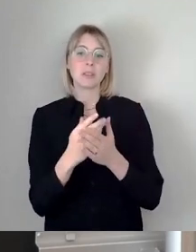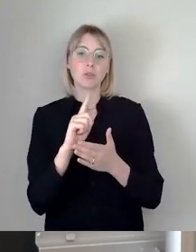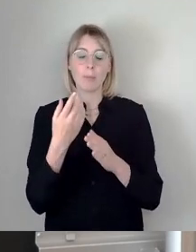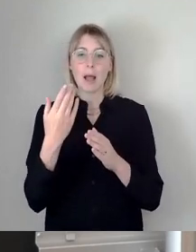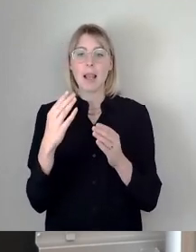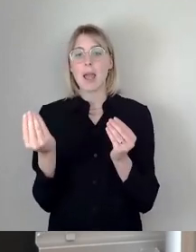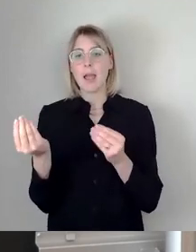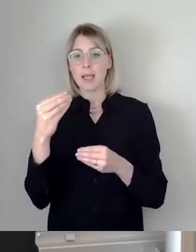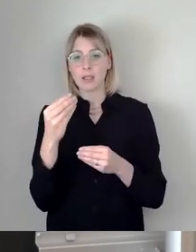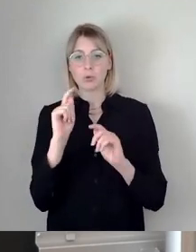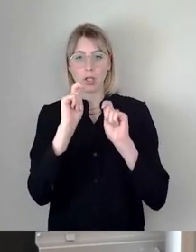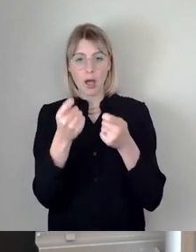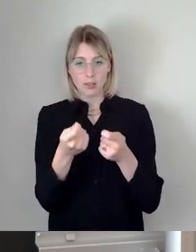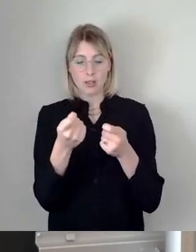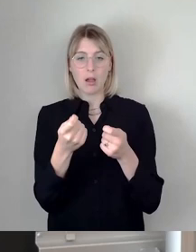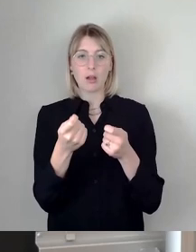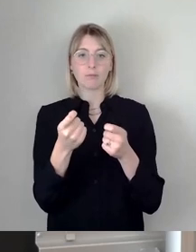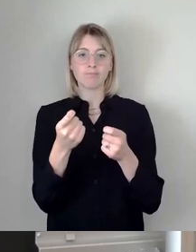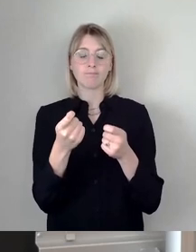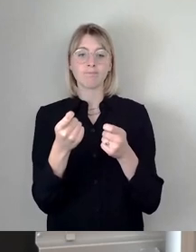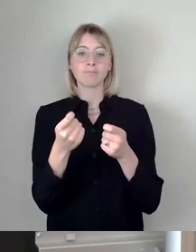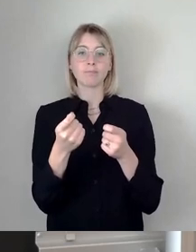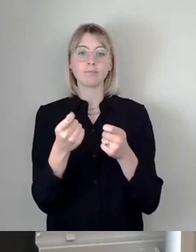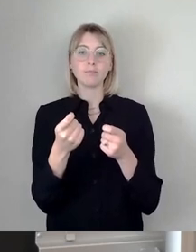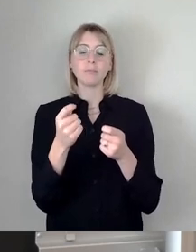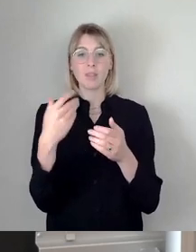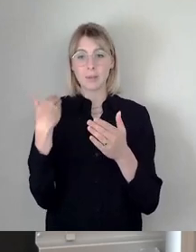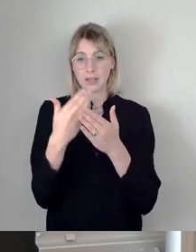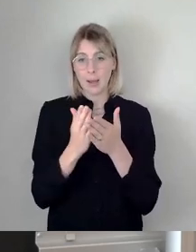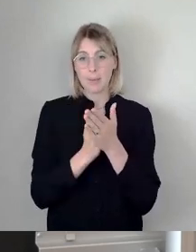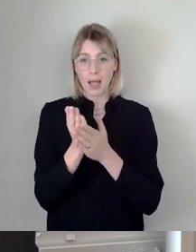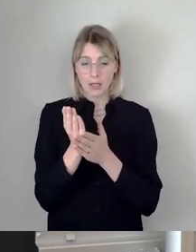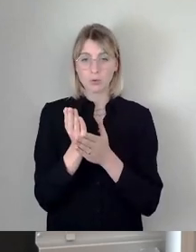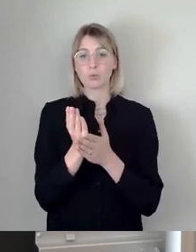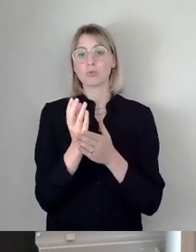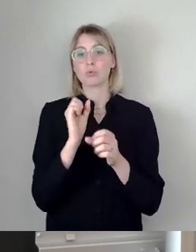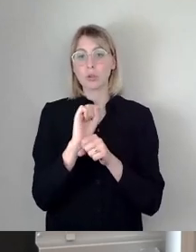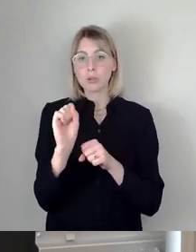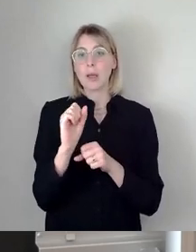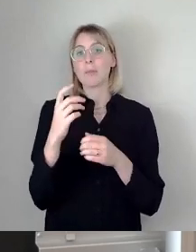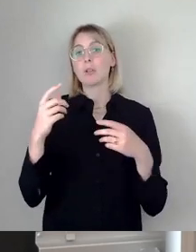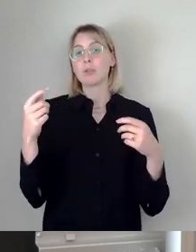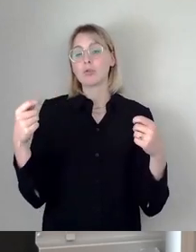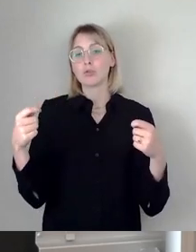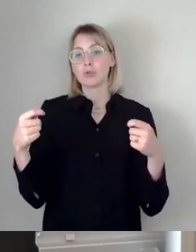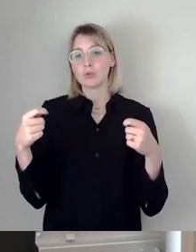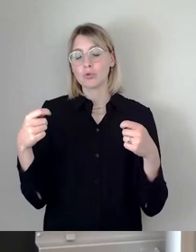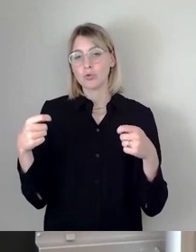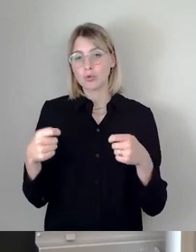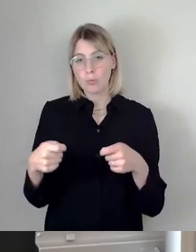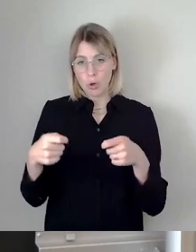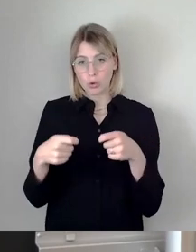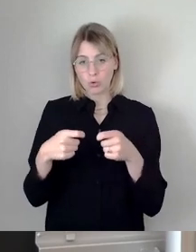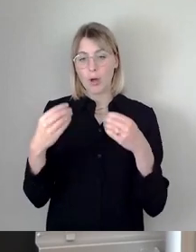eingebracht, dass über die bisherige Planung hinausgehend eingeworbene Sponsorenmittel zur Reduzierung des